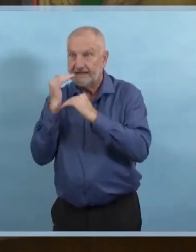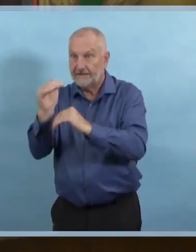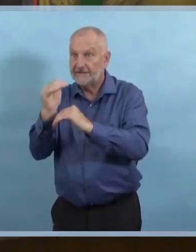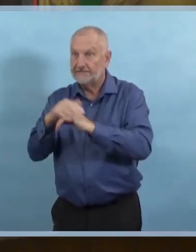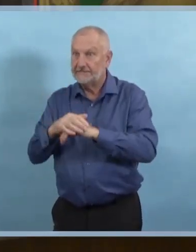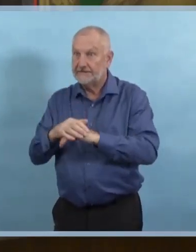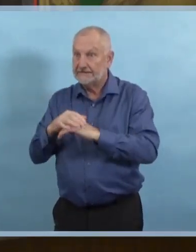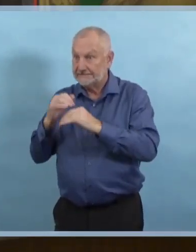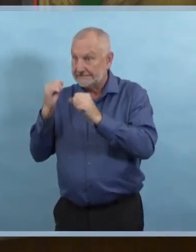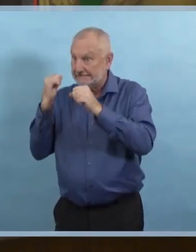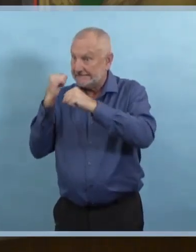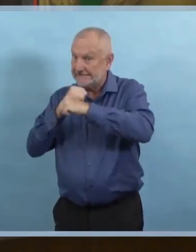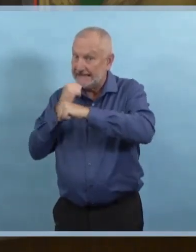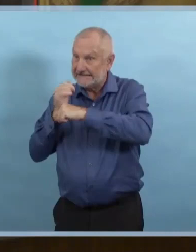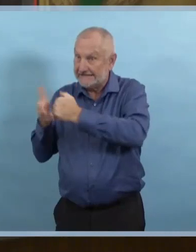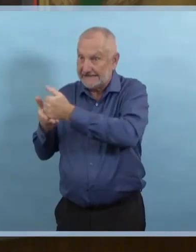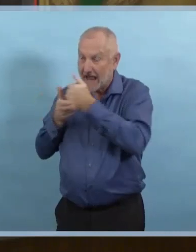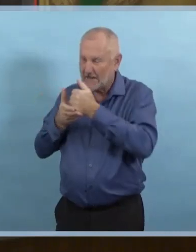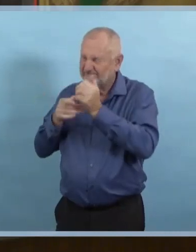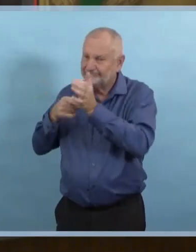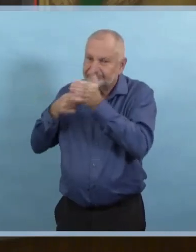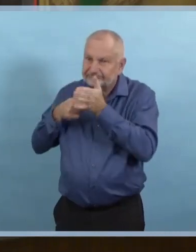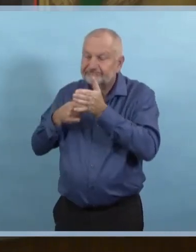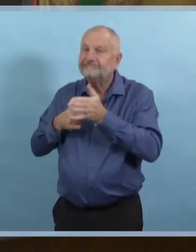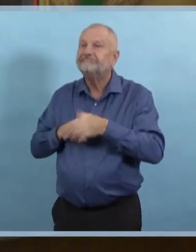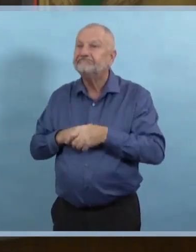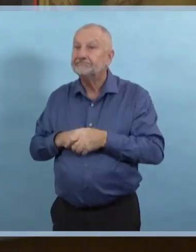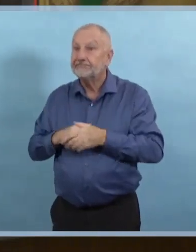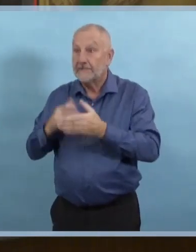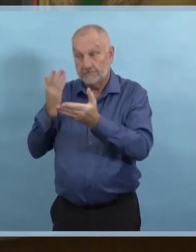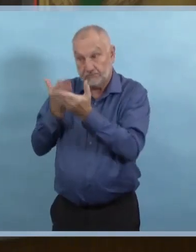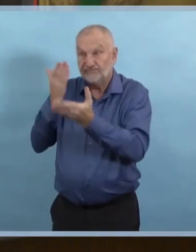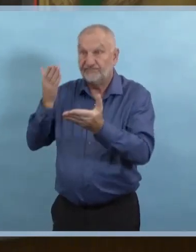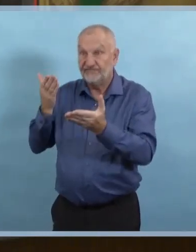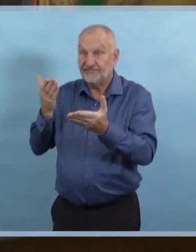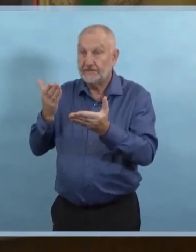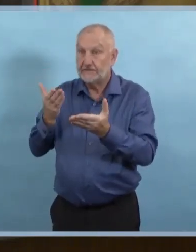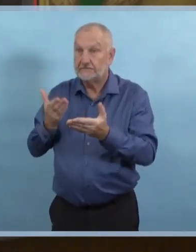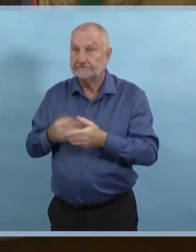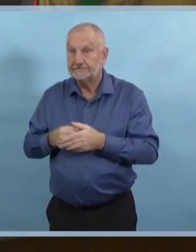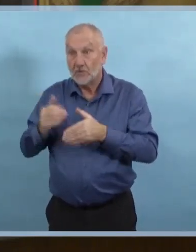Donc, toute mesure en allant de l'avant serait pour réduire les rassemblements intérieurs.